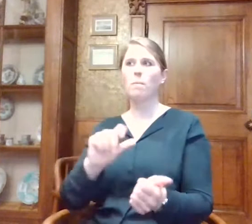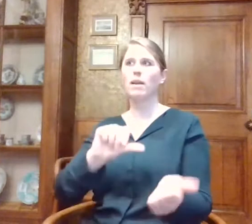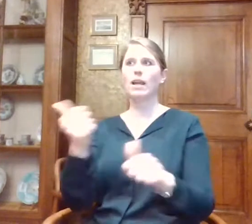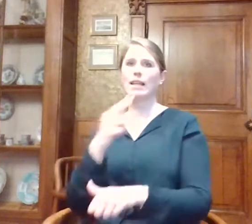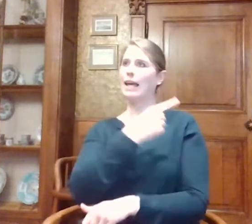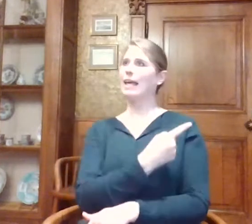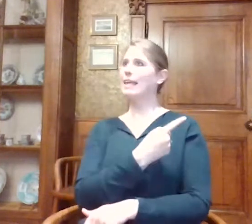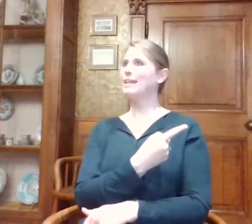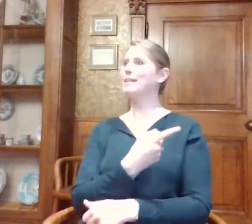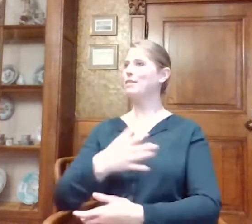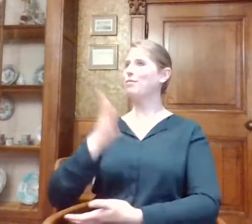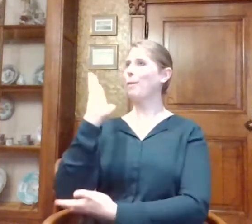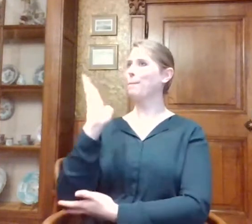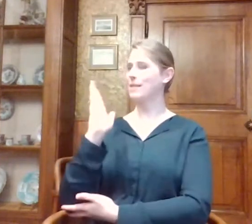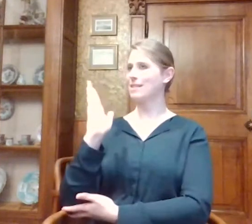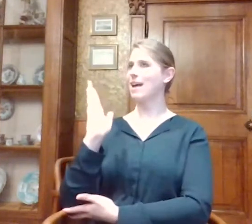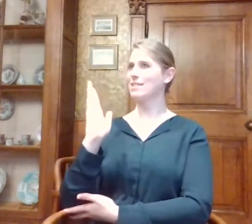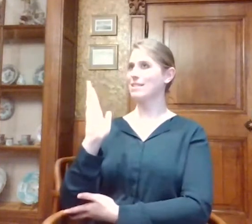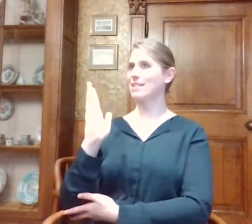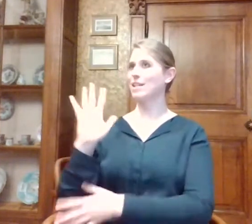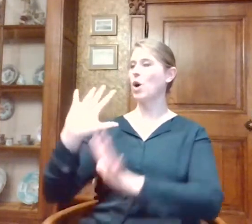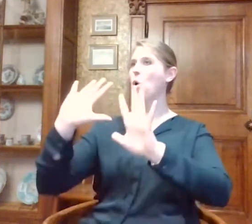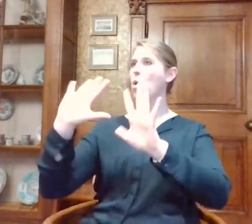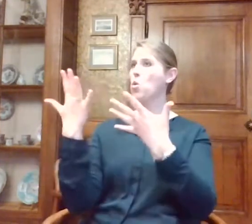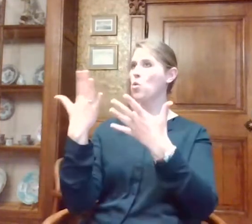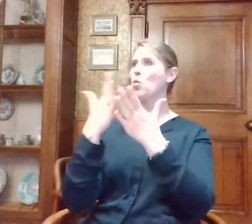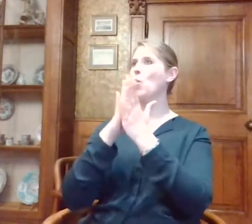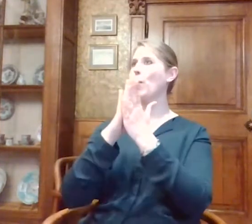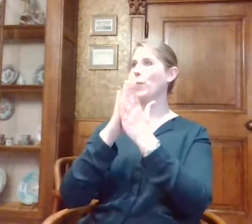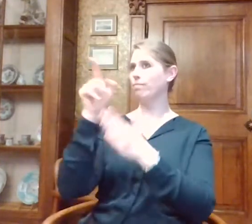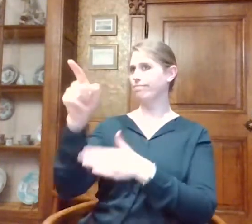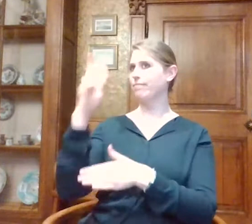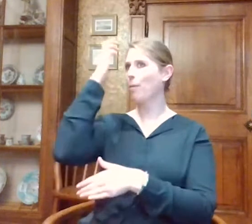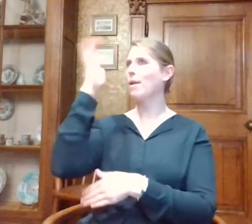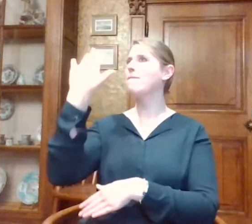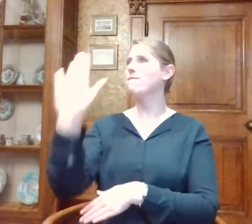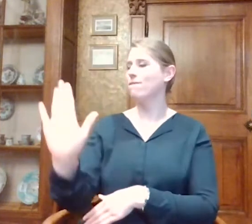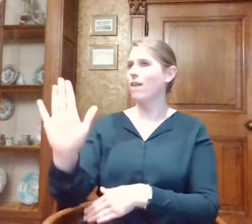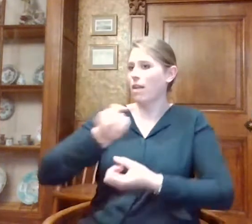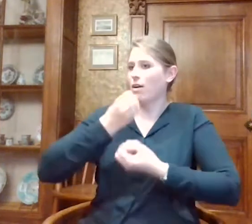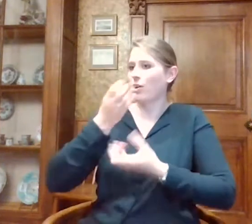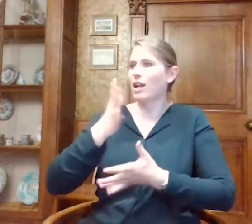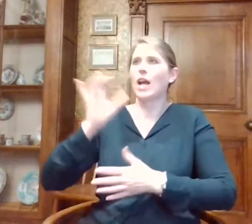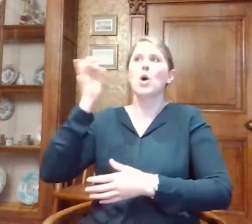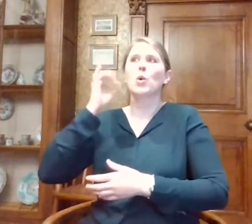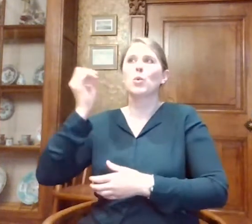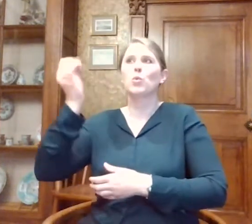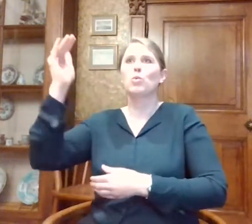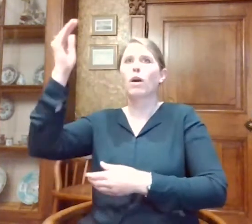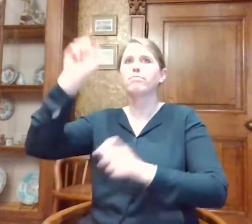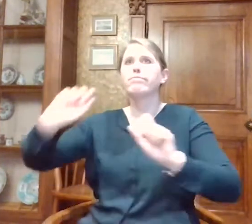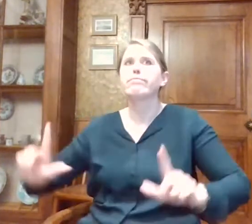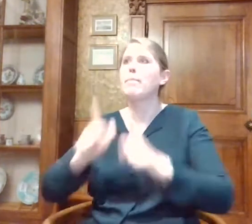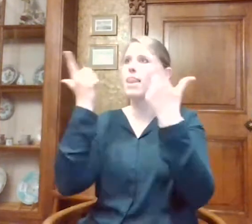presentatie en de manier waarop de problemen die Gerrie nu heeft uitgelegd, hoe de cultuurbeleving voor